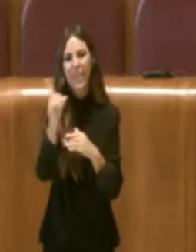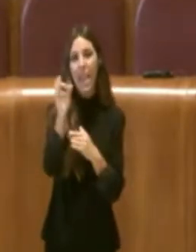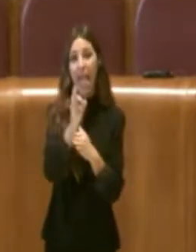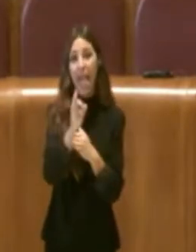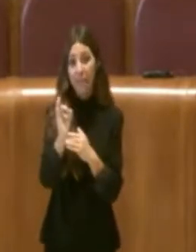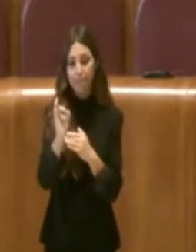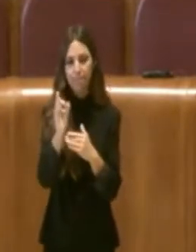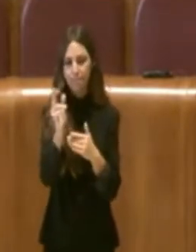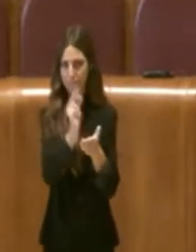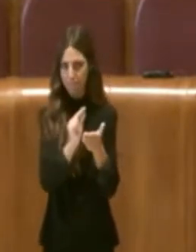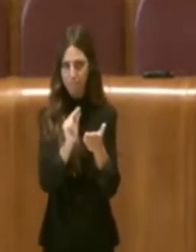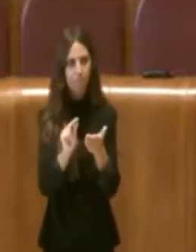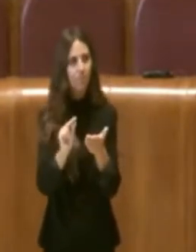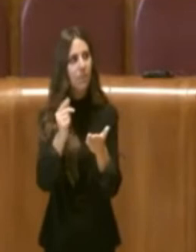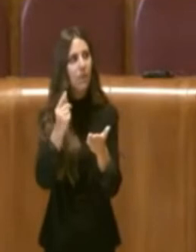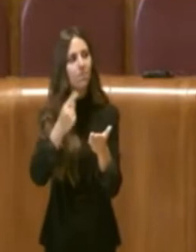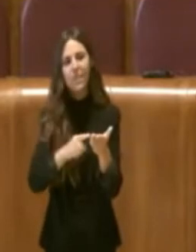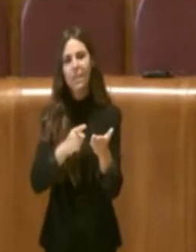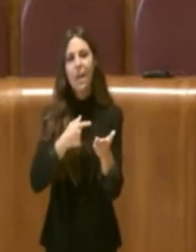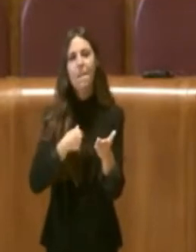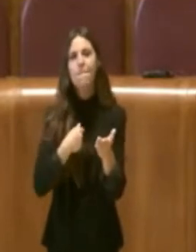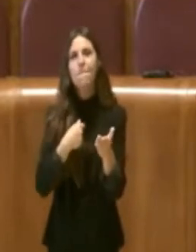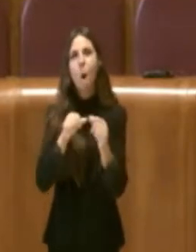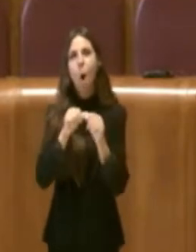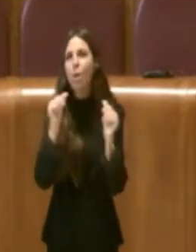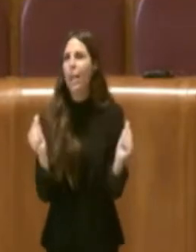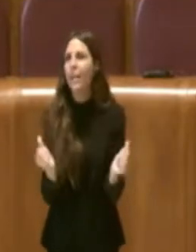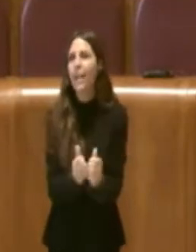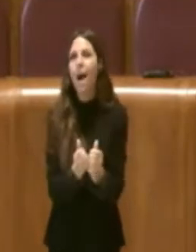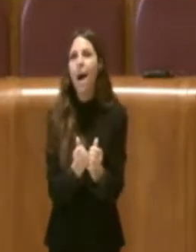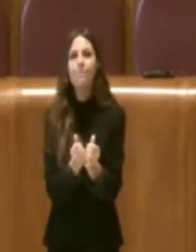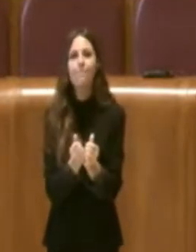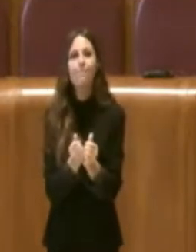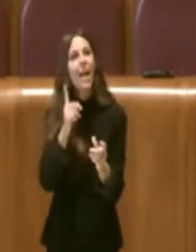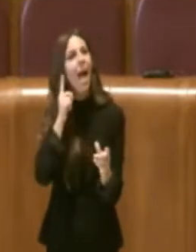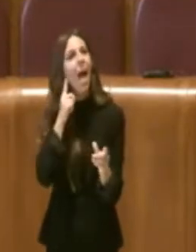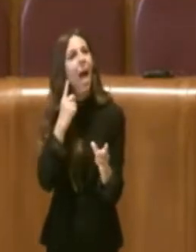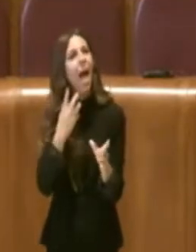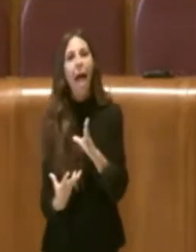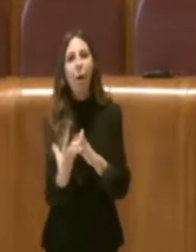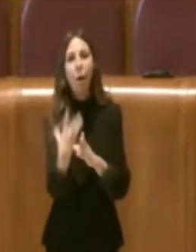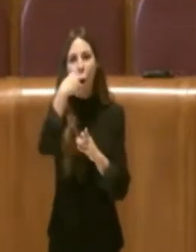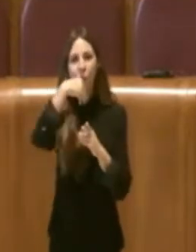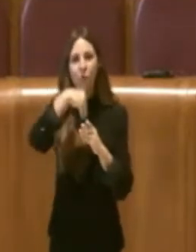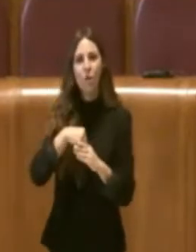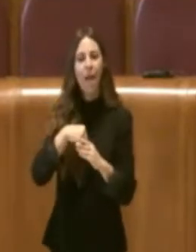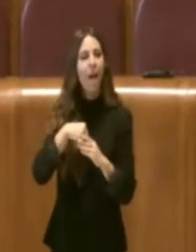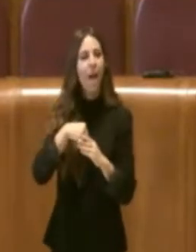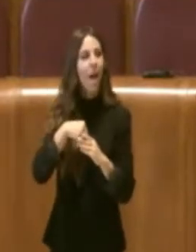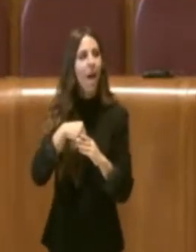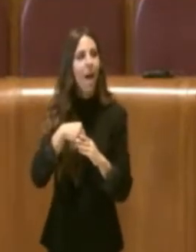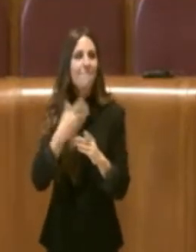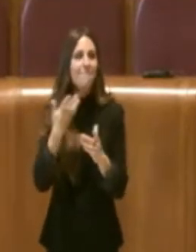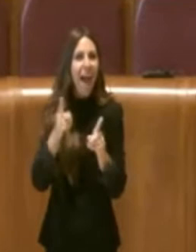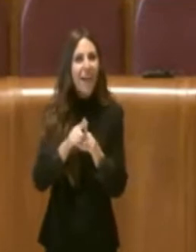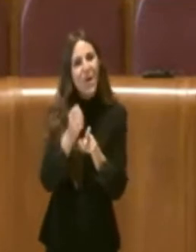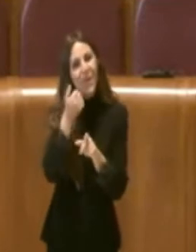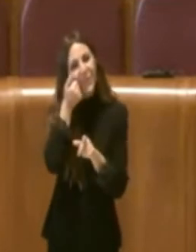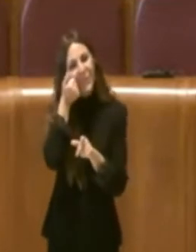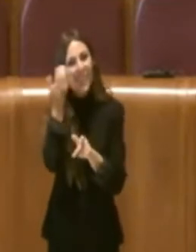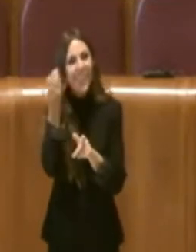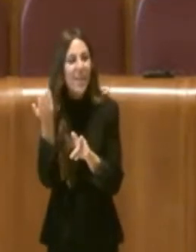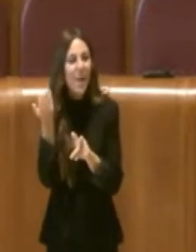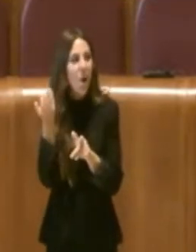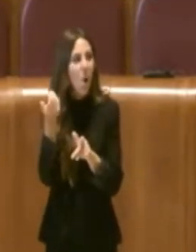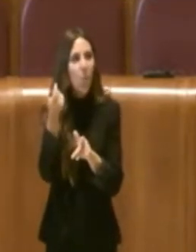coinvolgente ma anche imbarazzante perché era un po' una